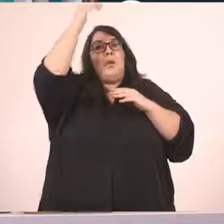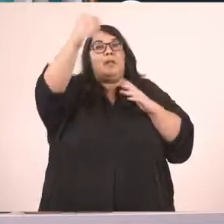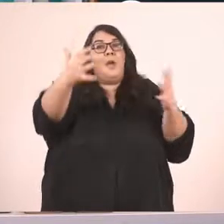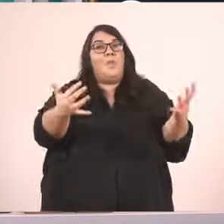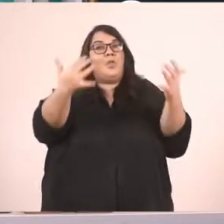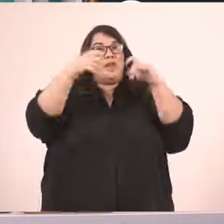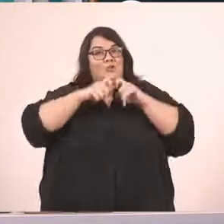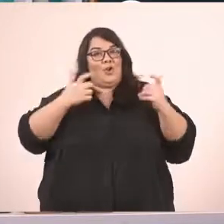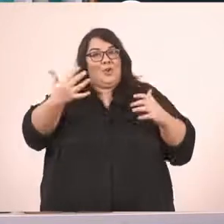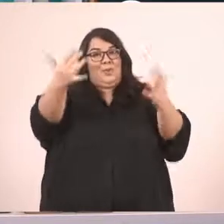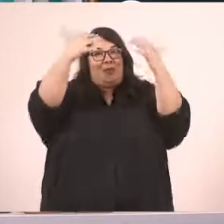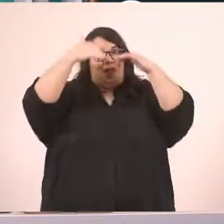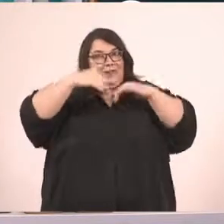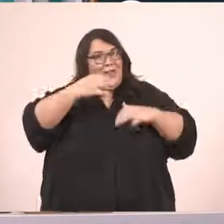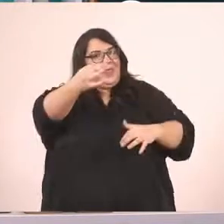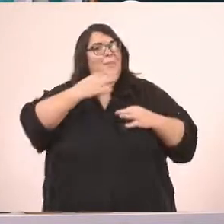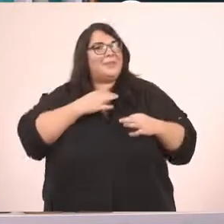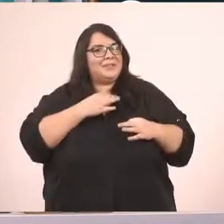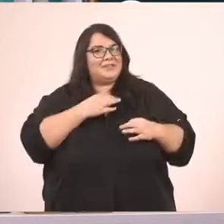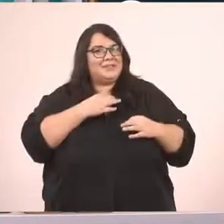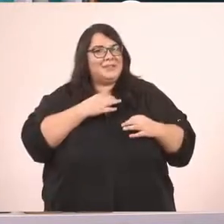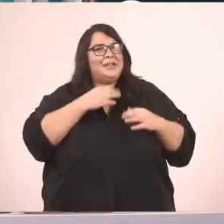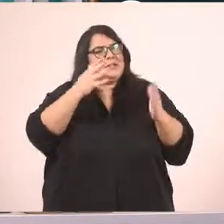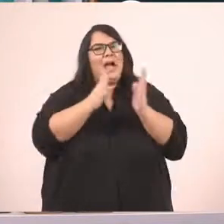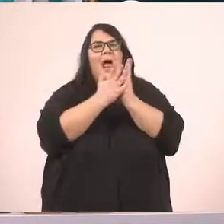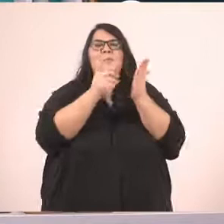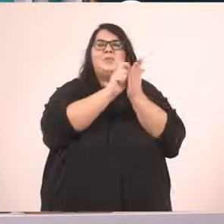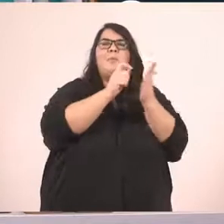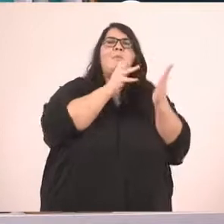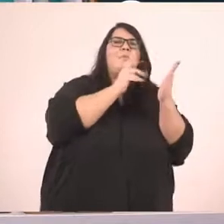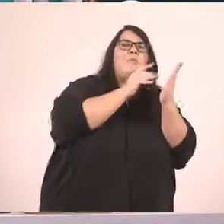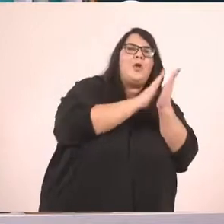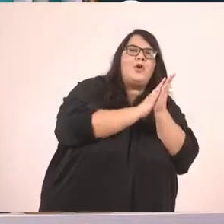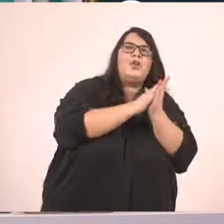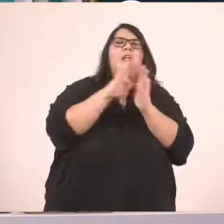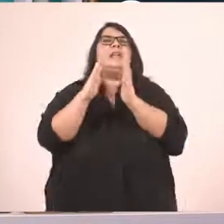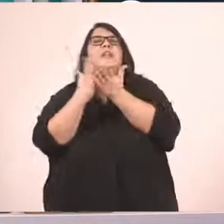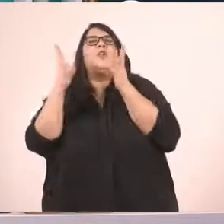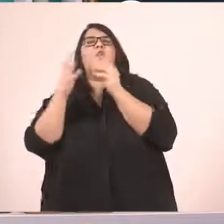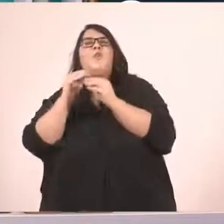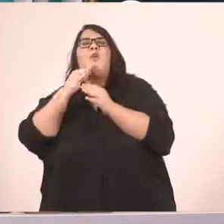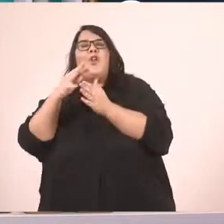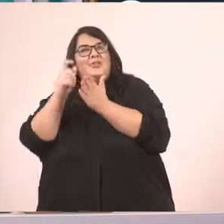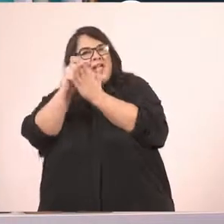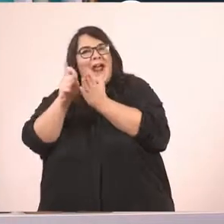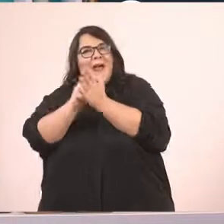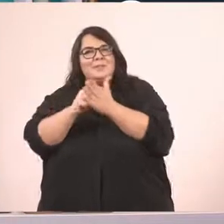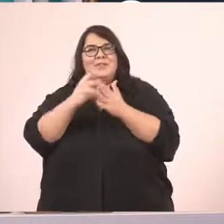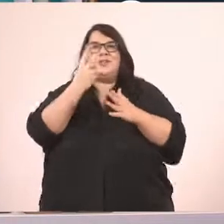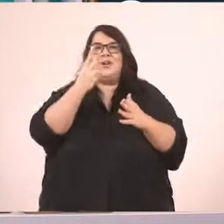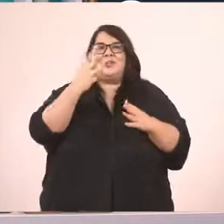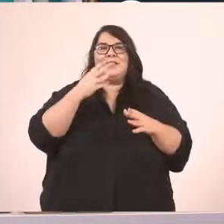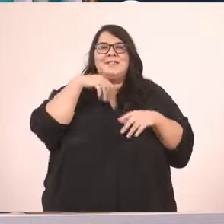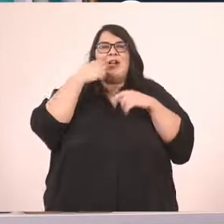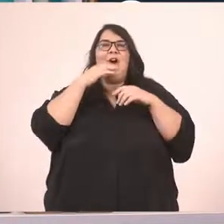να μας τους πείτε μέσα στην τάξη. Σε ένα τετράδιο, όπου θέλετε, στο πρόχειρό σας ή στο τετράδιο της γλώσσας σας. Δύο-τρεις γλωσσοδέτες.